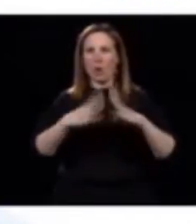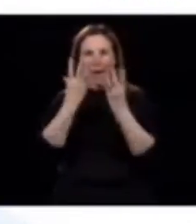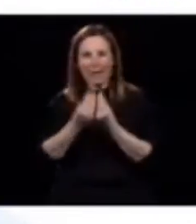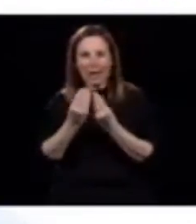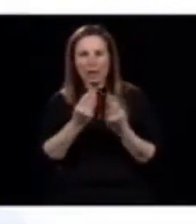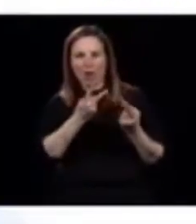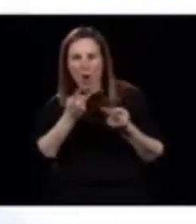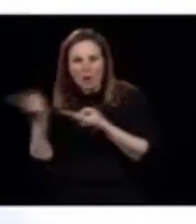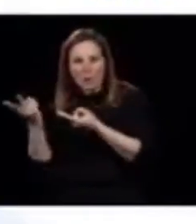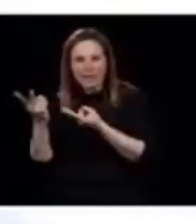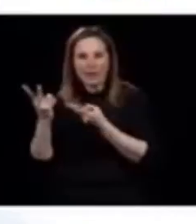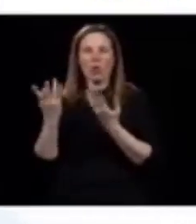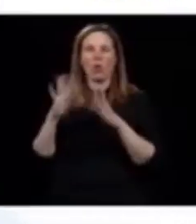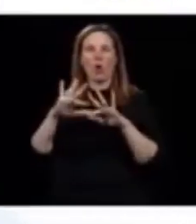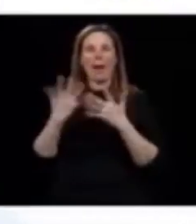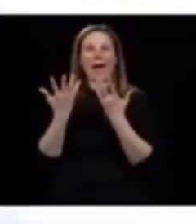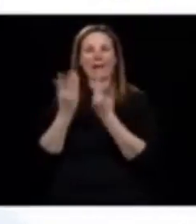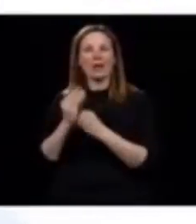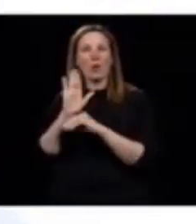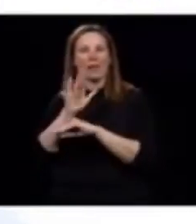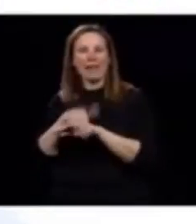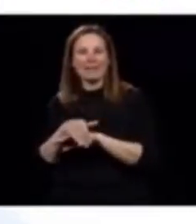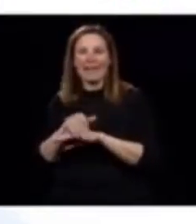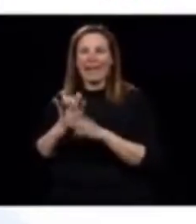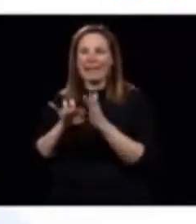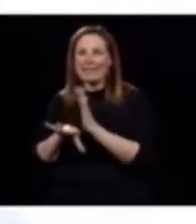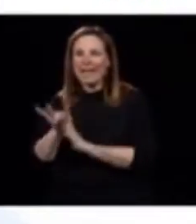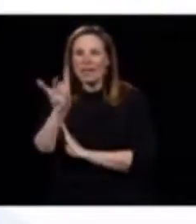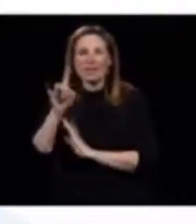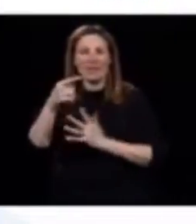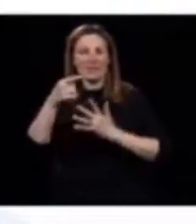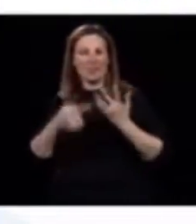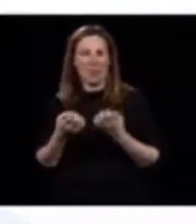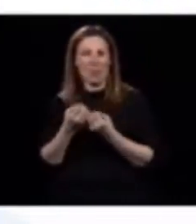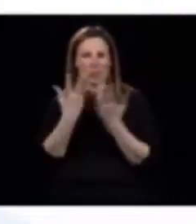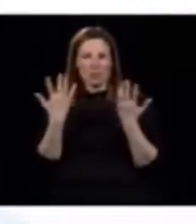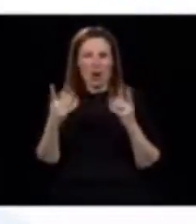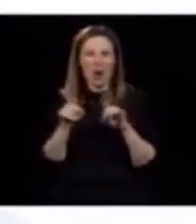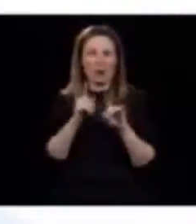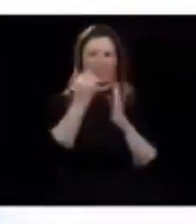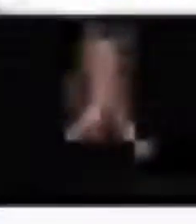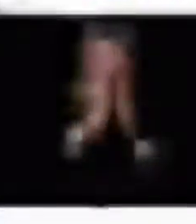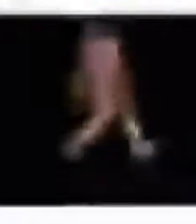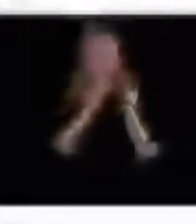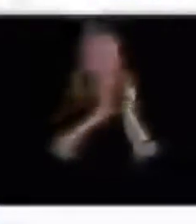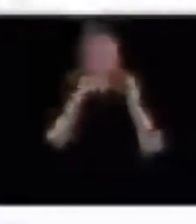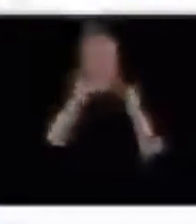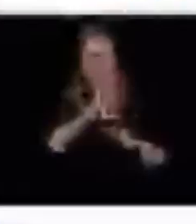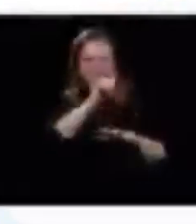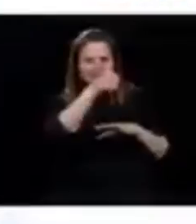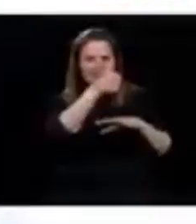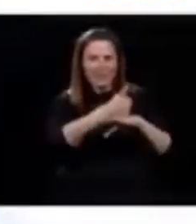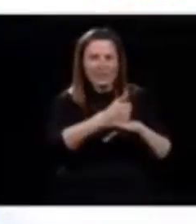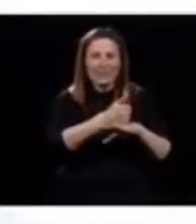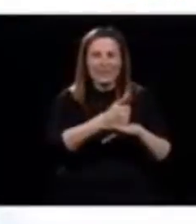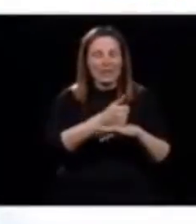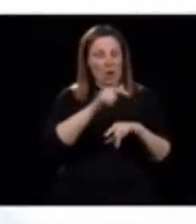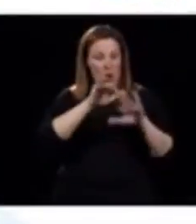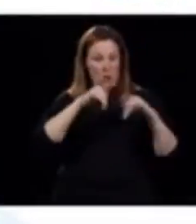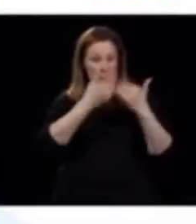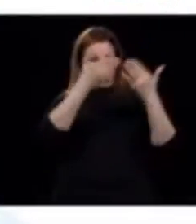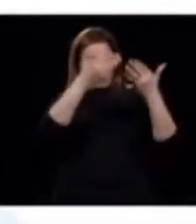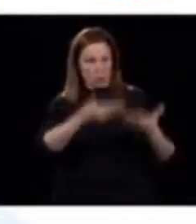Il y a la façon dont on utilise les diagnostics. Il y la façon dont on a mis les mesures en place. Donc, tout ça doit être